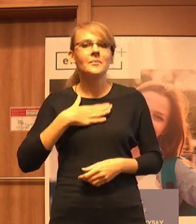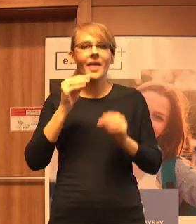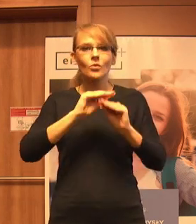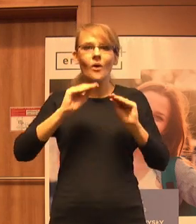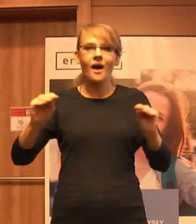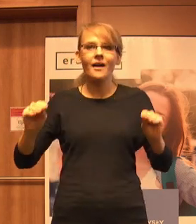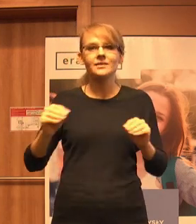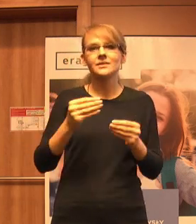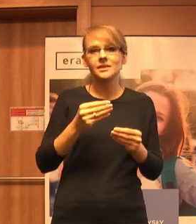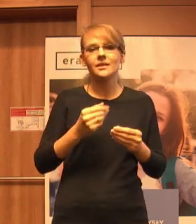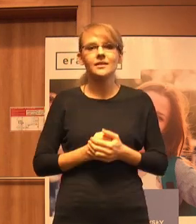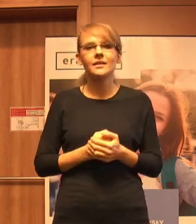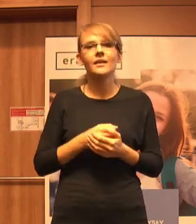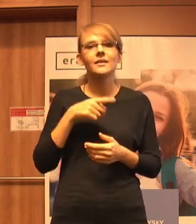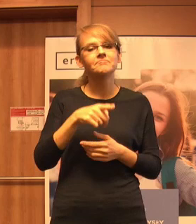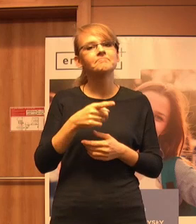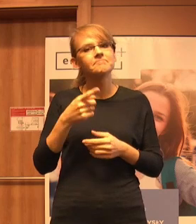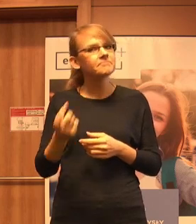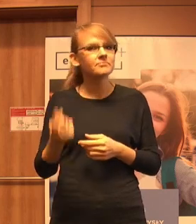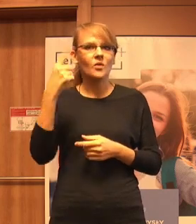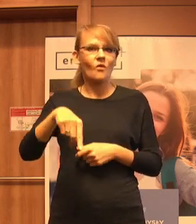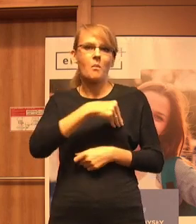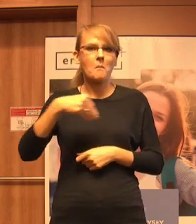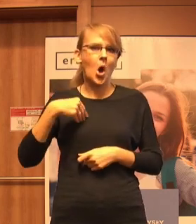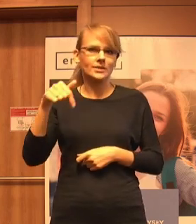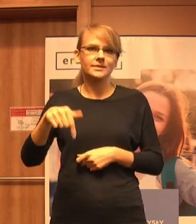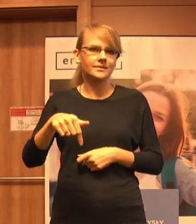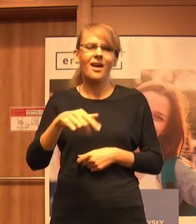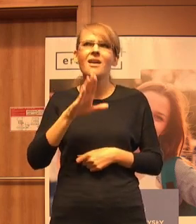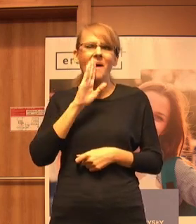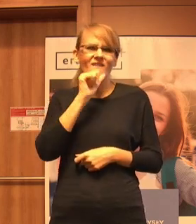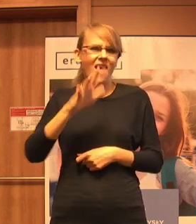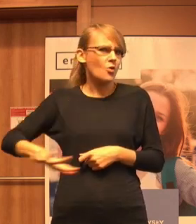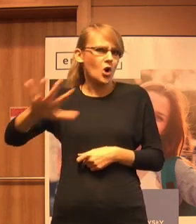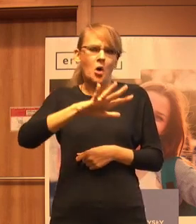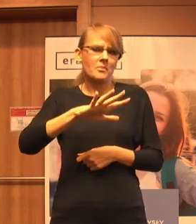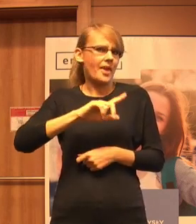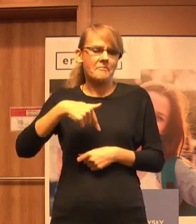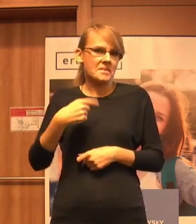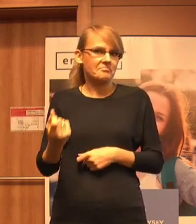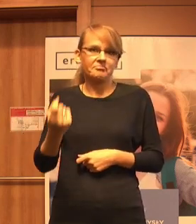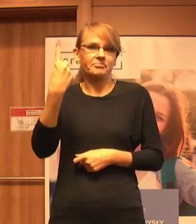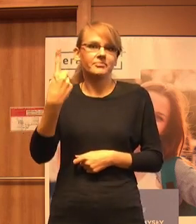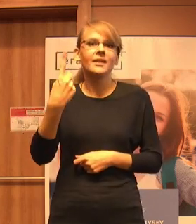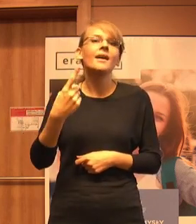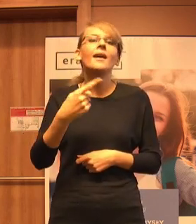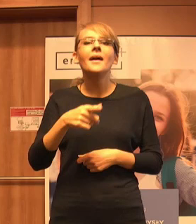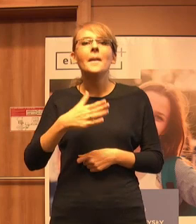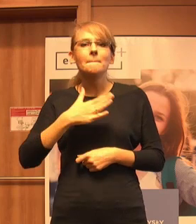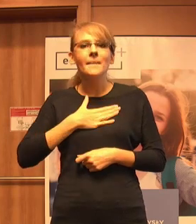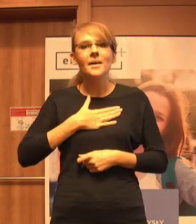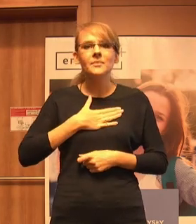jedyna swoim rodzaju inicjatywa w Polsce i wydaje mi się, że chyba też w Europie. Posiadamy taką